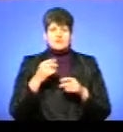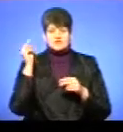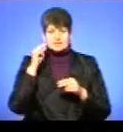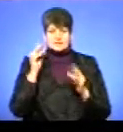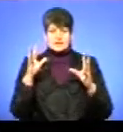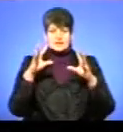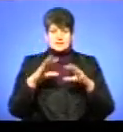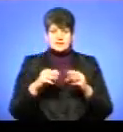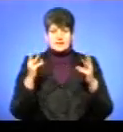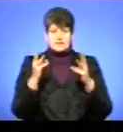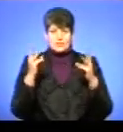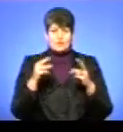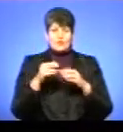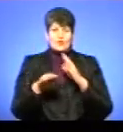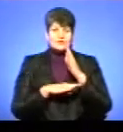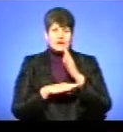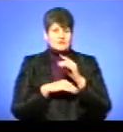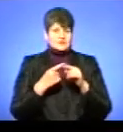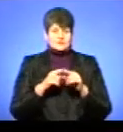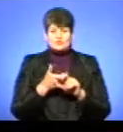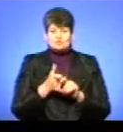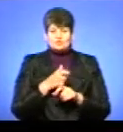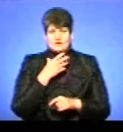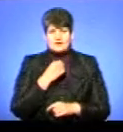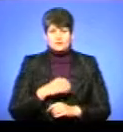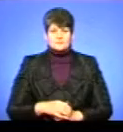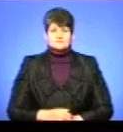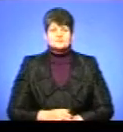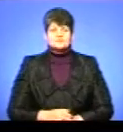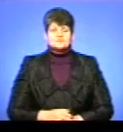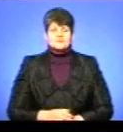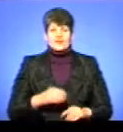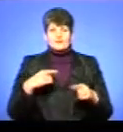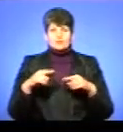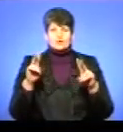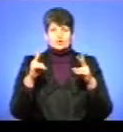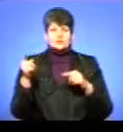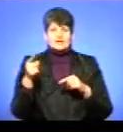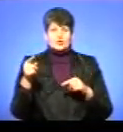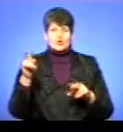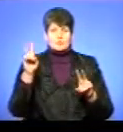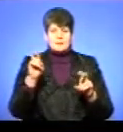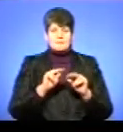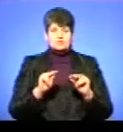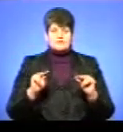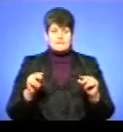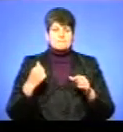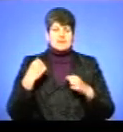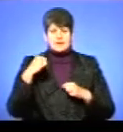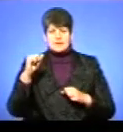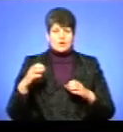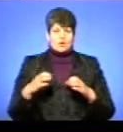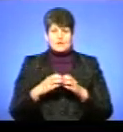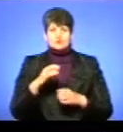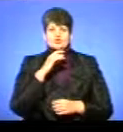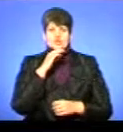вогонь по деревах, і це було дуже гарно. Футбольний клуб «Тернопіль Педуніверситет» переміг команду із